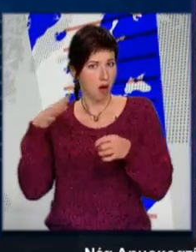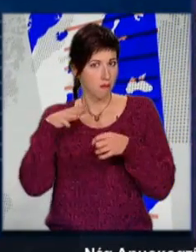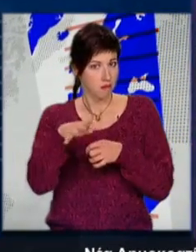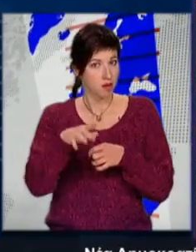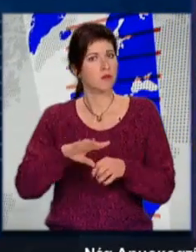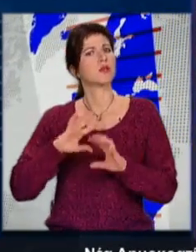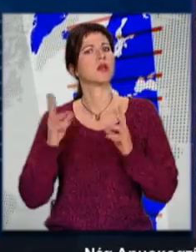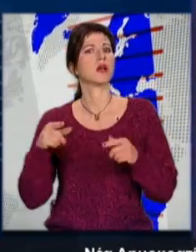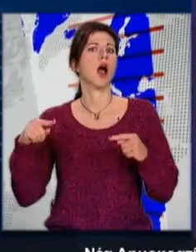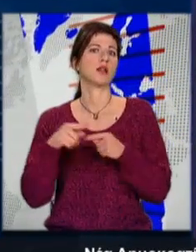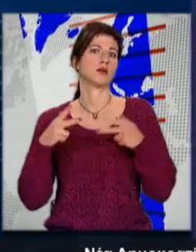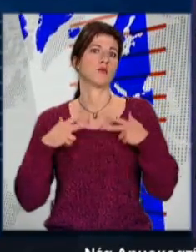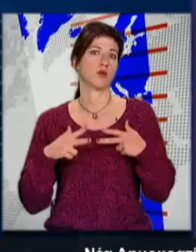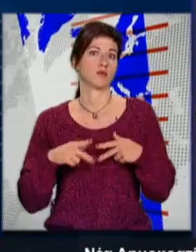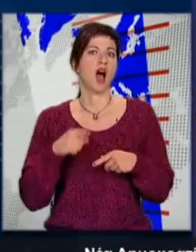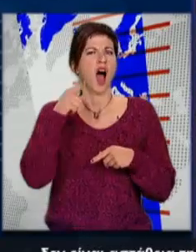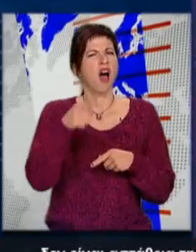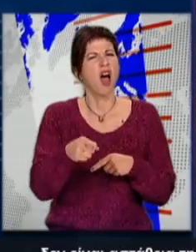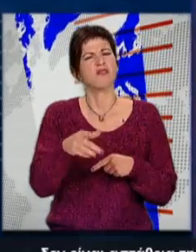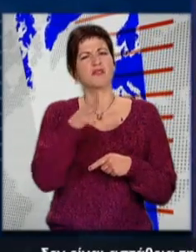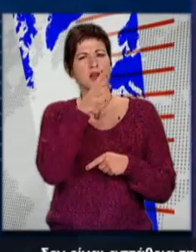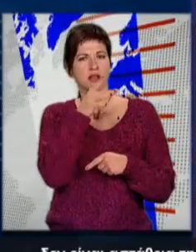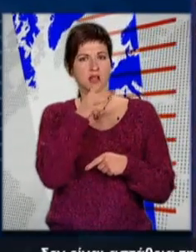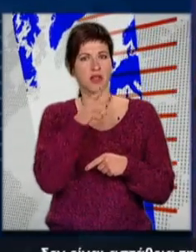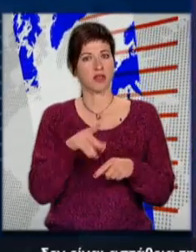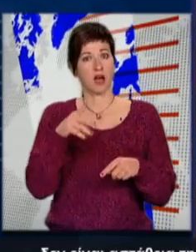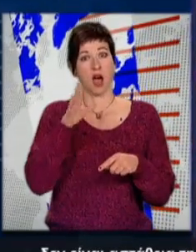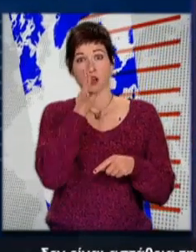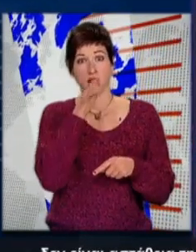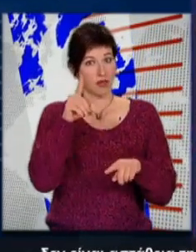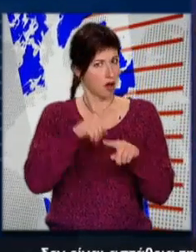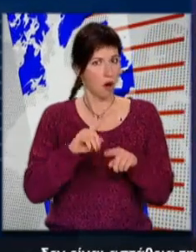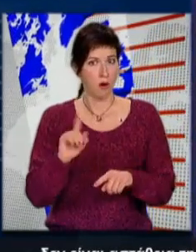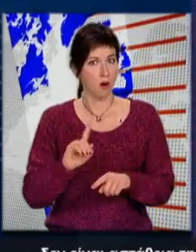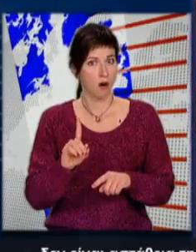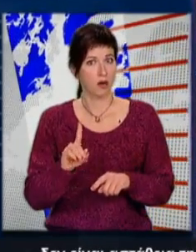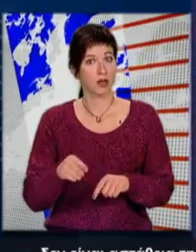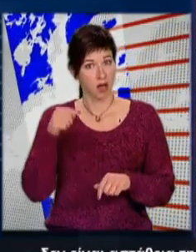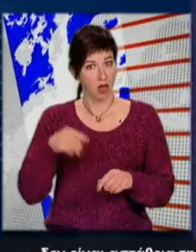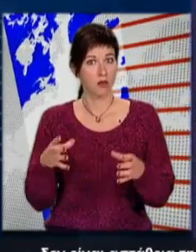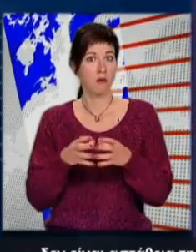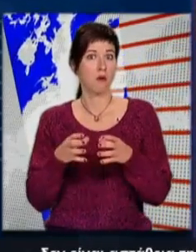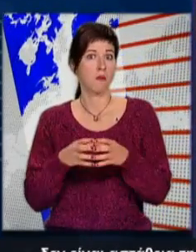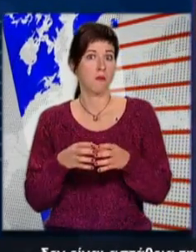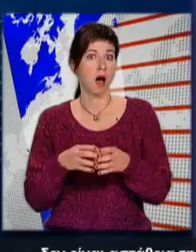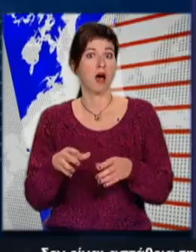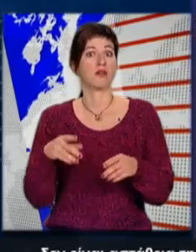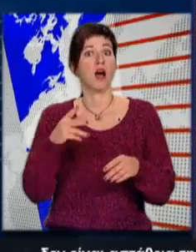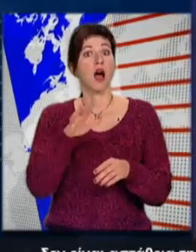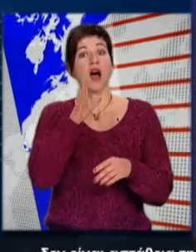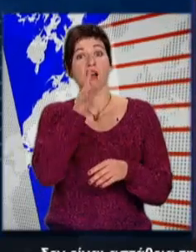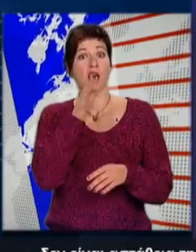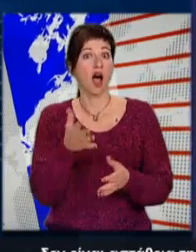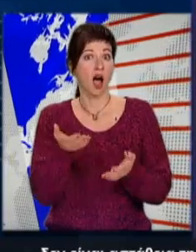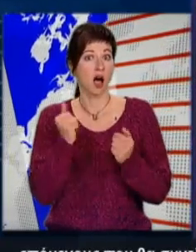αντιπολίτευσης γενικότερα. Η δική τους αστάθεια δεν είναι αστάθεια της χώρας και δεν υπάρχει σε αυτή την κοινοβουλευτική ομάδα